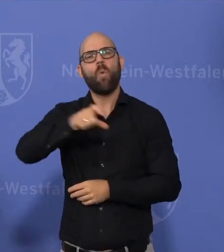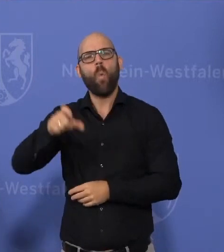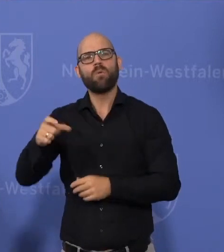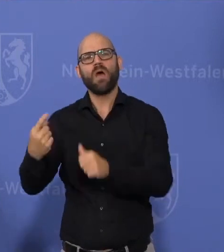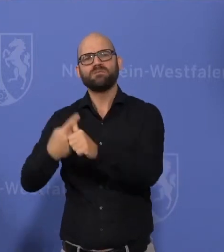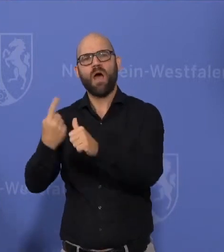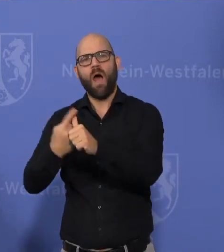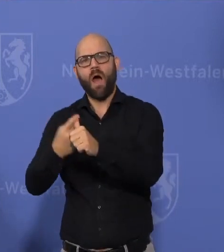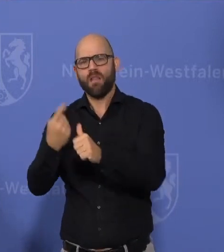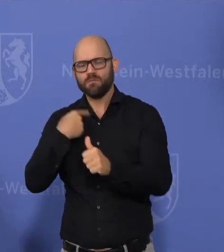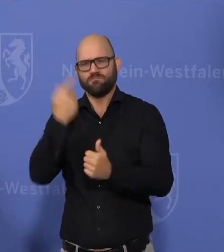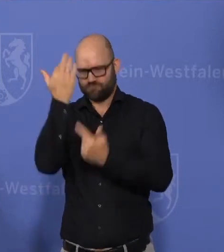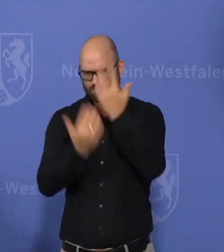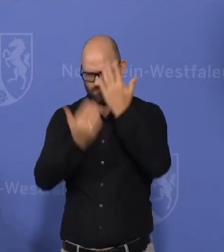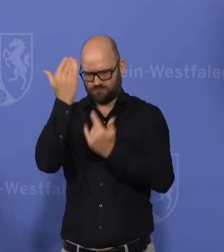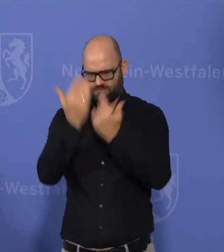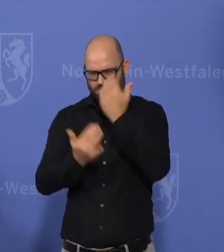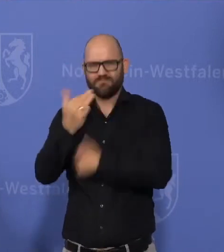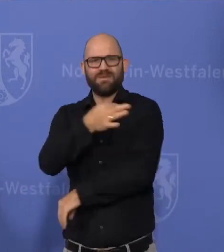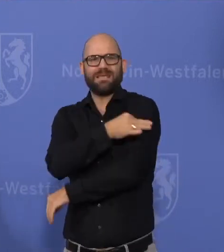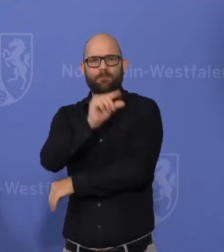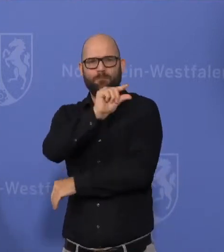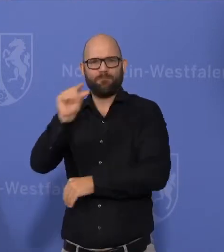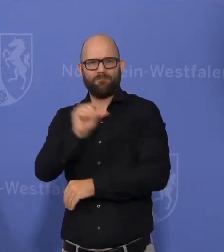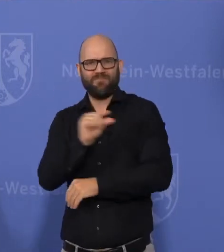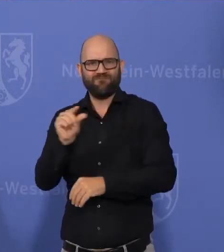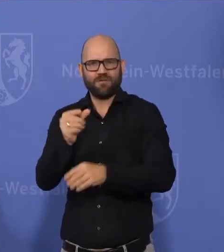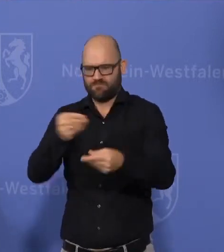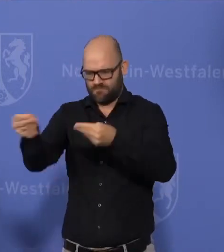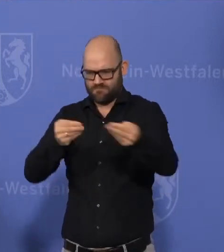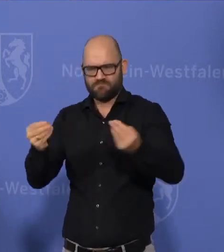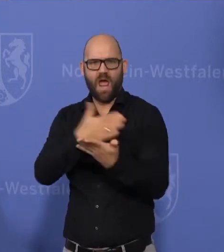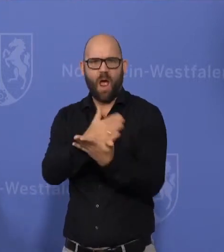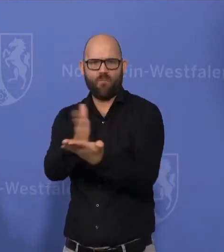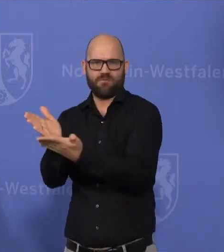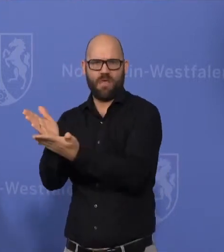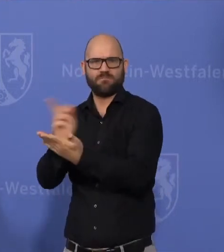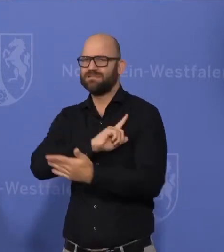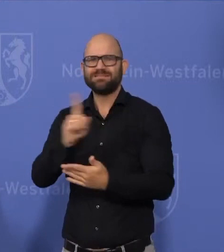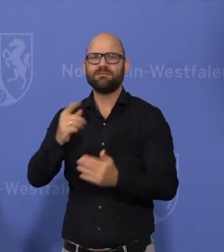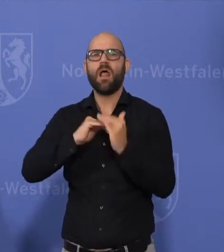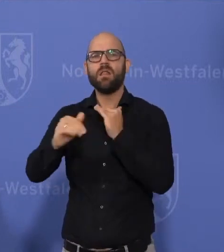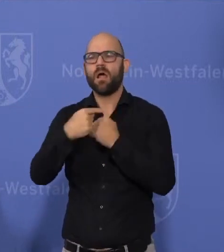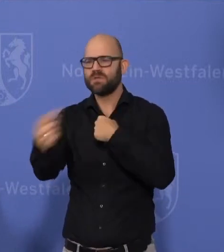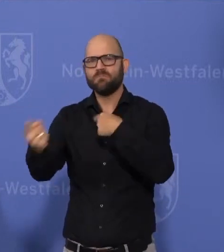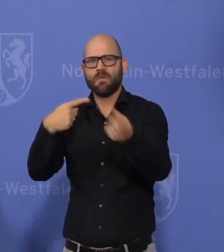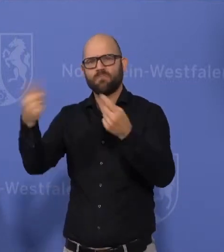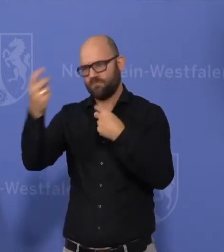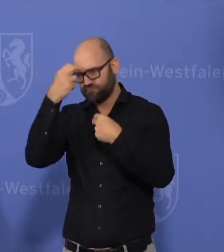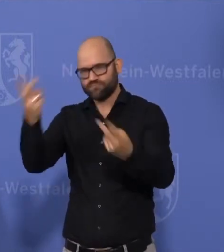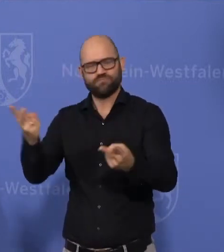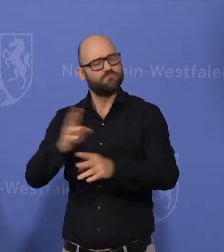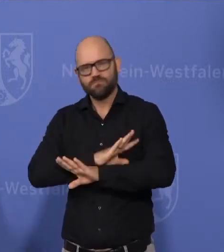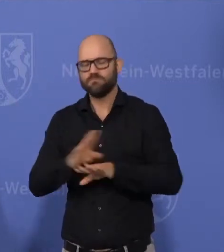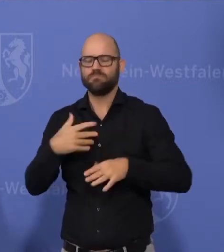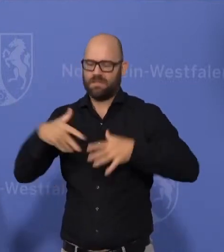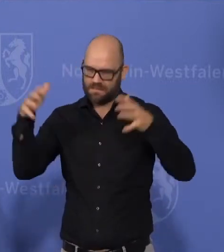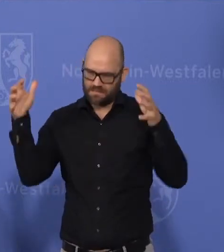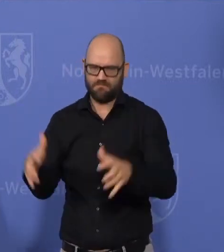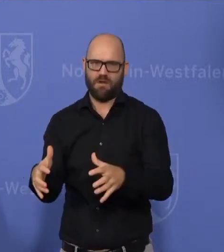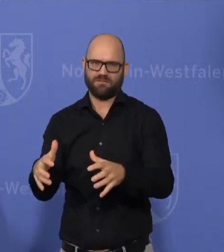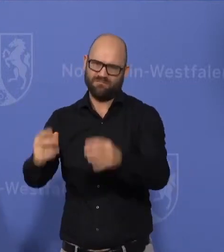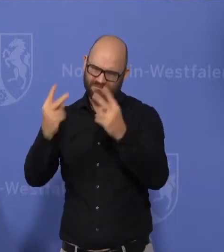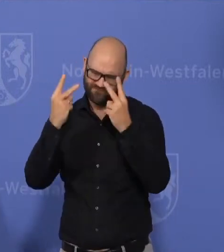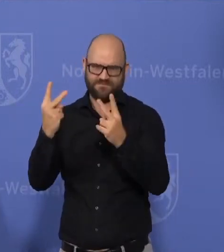verteilen und dort nicht nationale Alleingänge machen. Der zweite Punkt ist, zu dem Zeitpunkt, wo wir Impfstoff